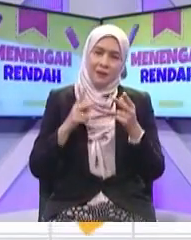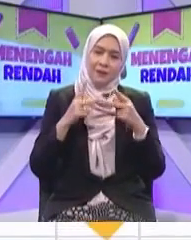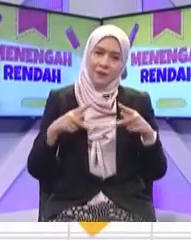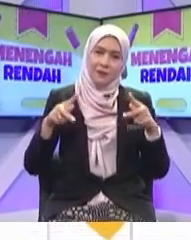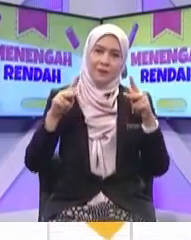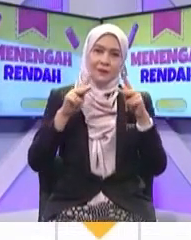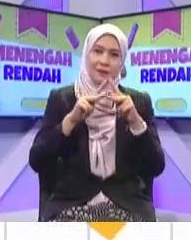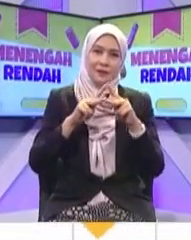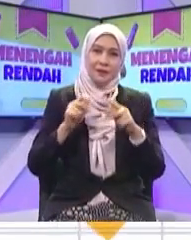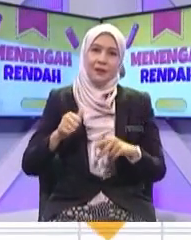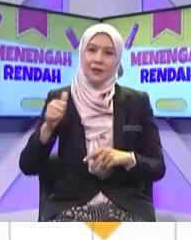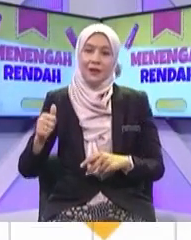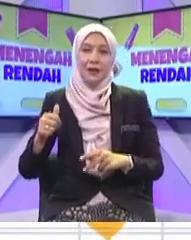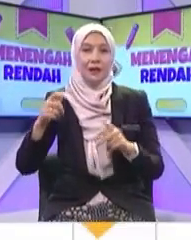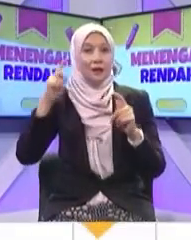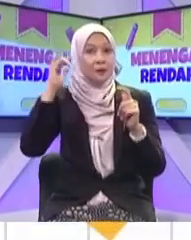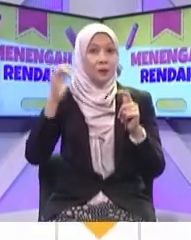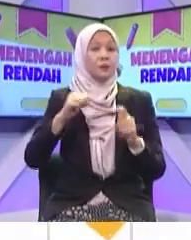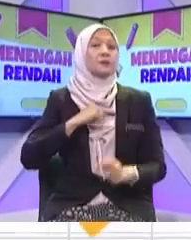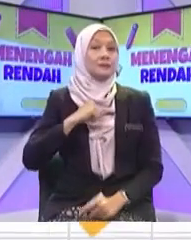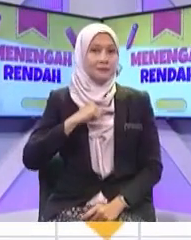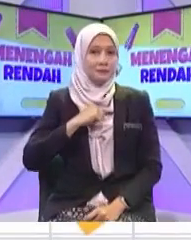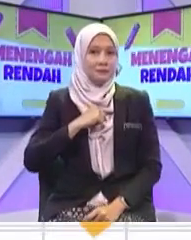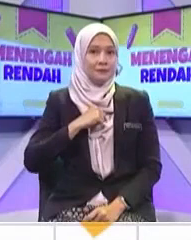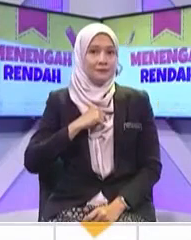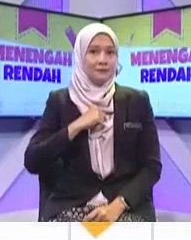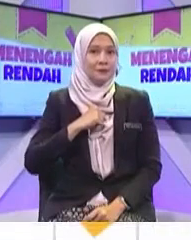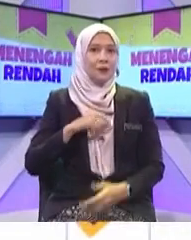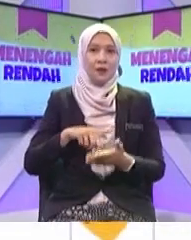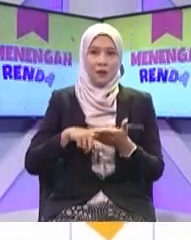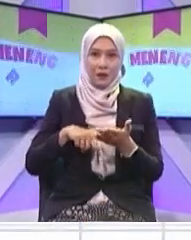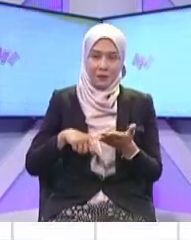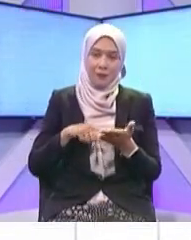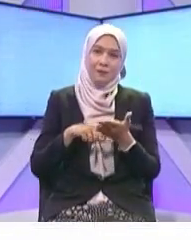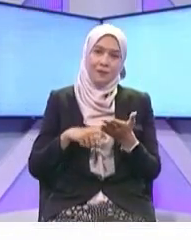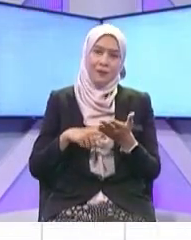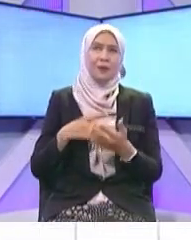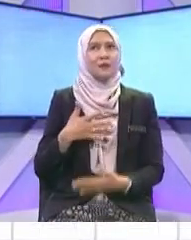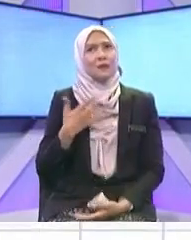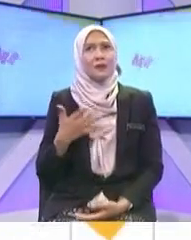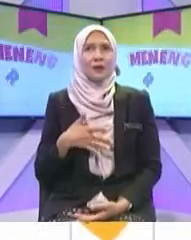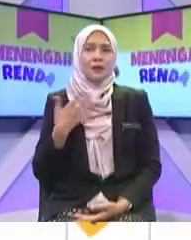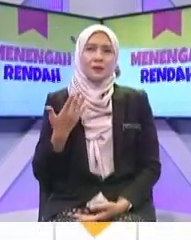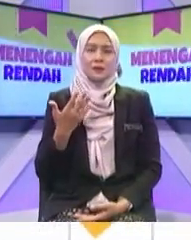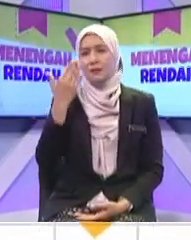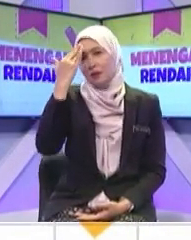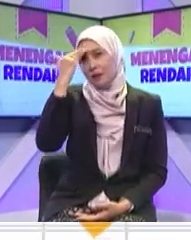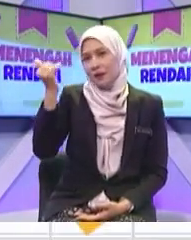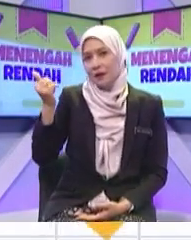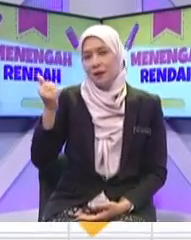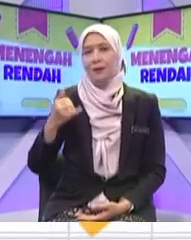telekomunikasi Kepada diri anda Kita nak dengar pendapat Mungkin murid-murid di rumah Boleh tulis pendapat Okey